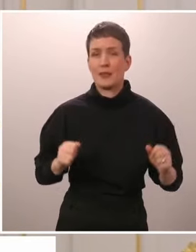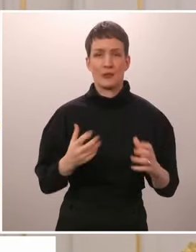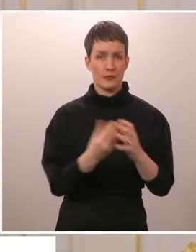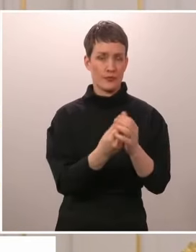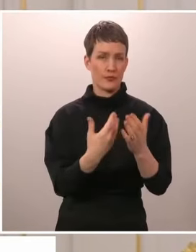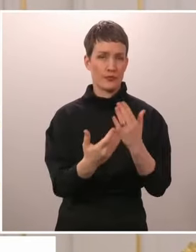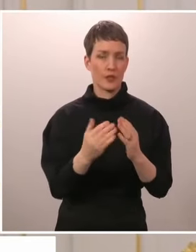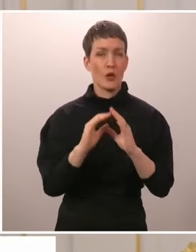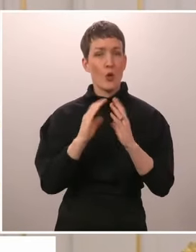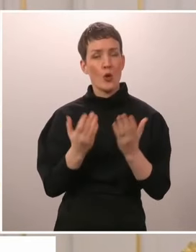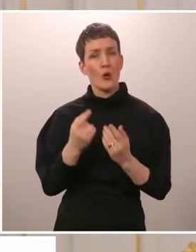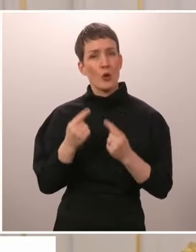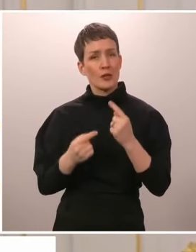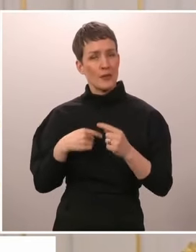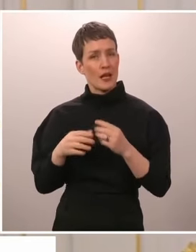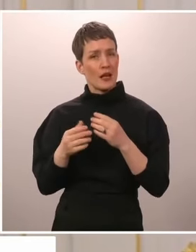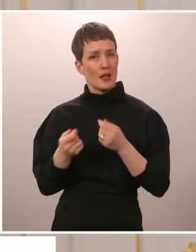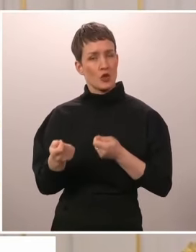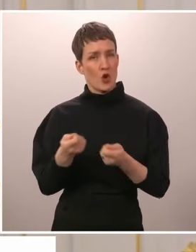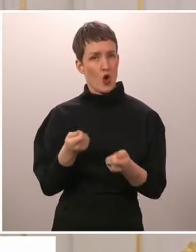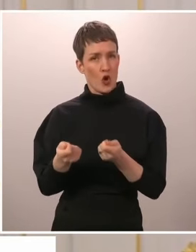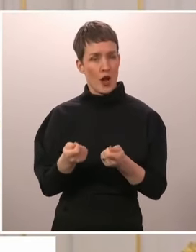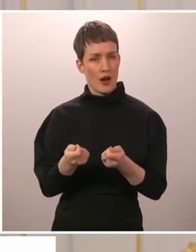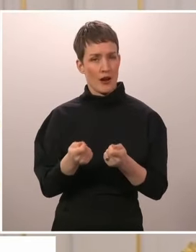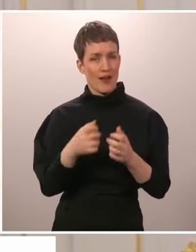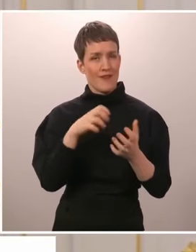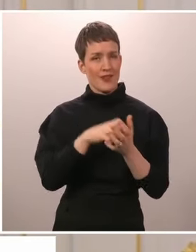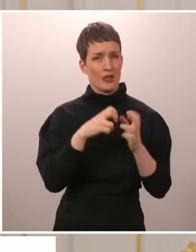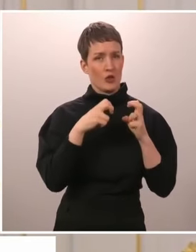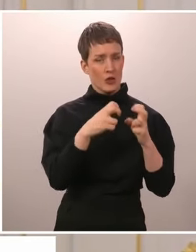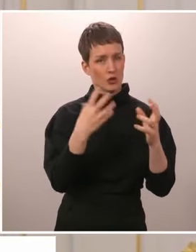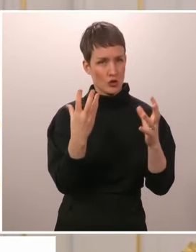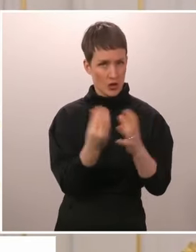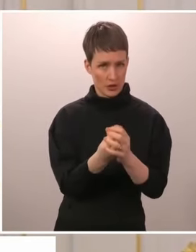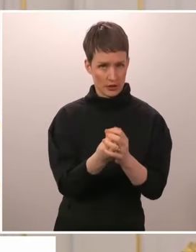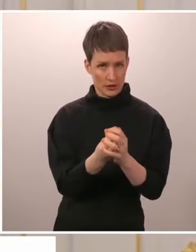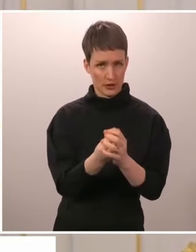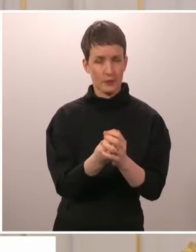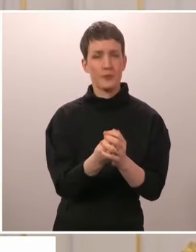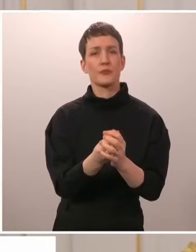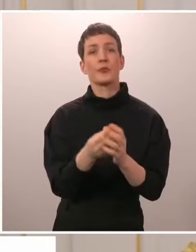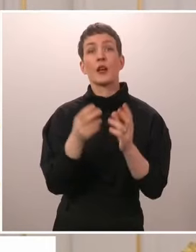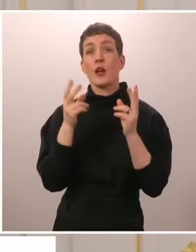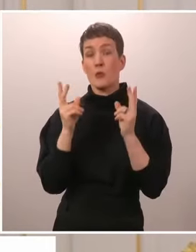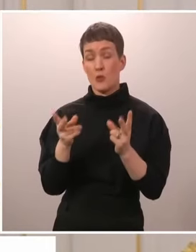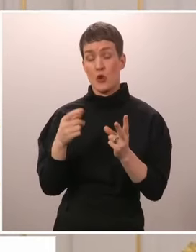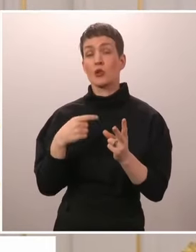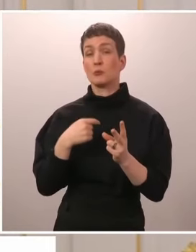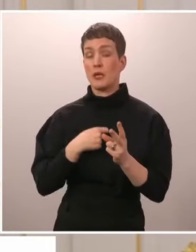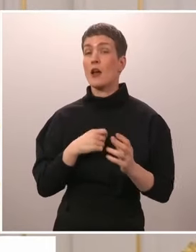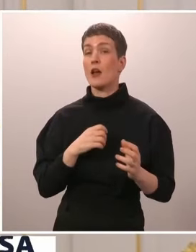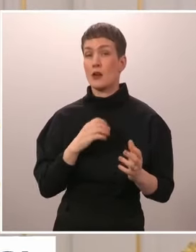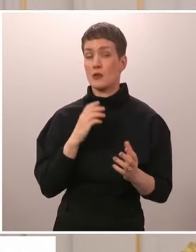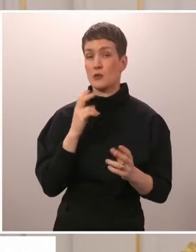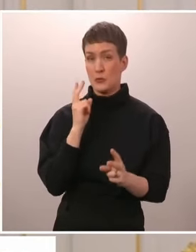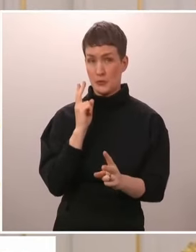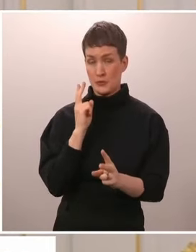yhteistoiminnassa hallituksen eli valtioneuvoston kanssa, ja pidän omalta osalta huoleni siitä, että